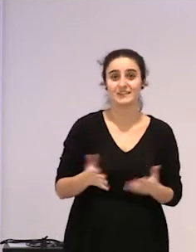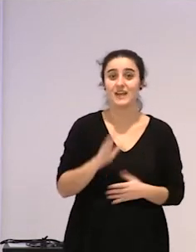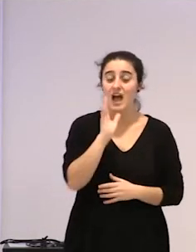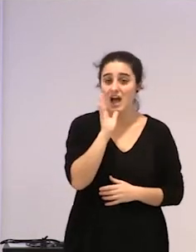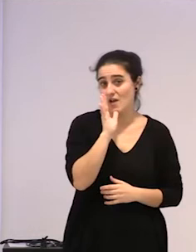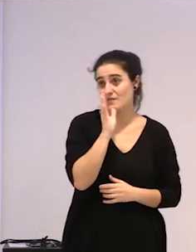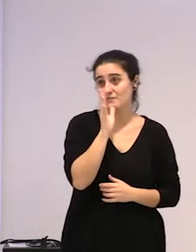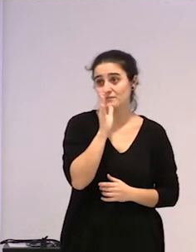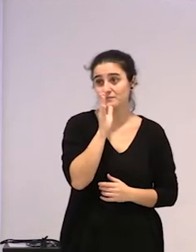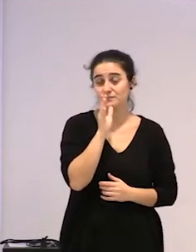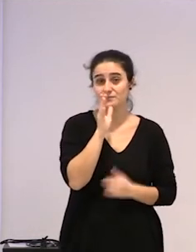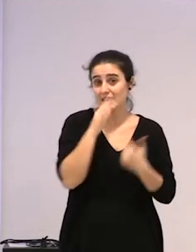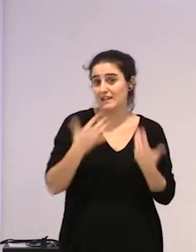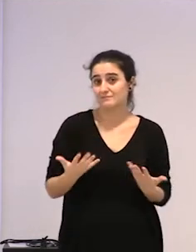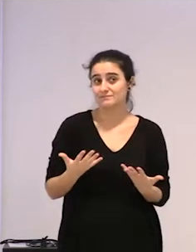ba,